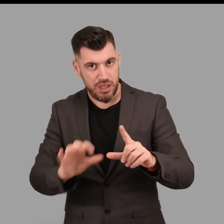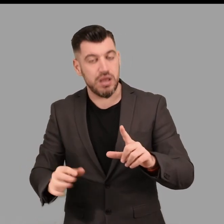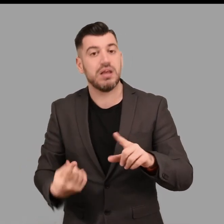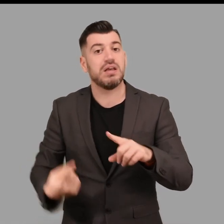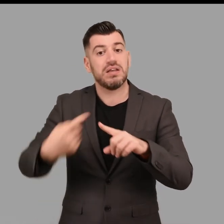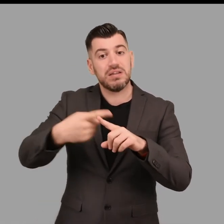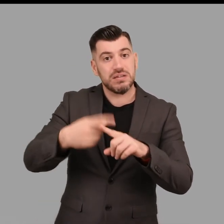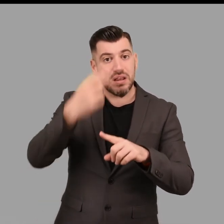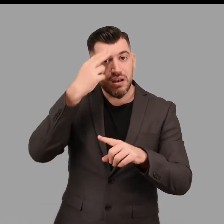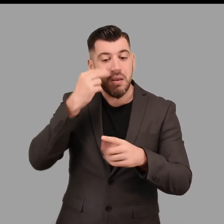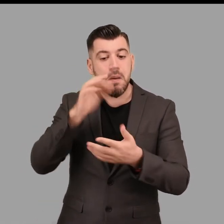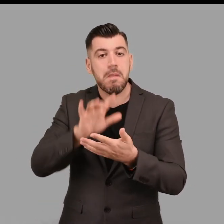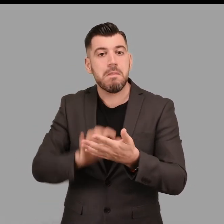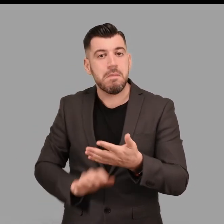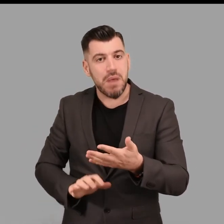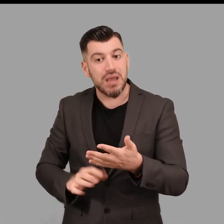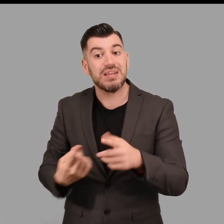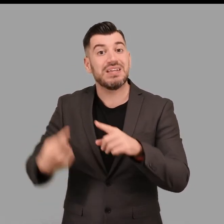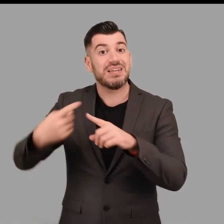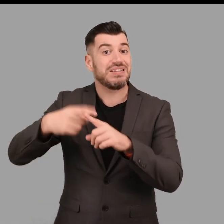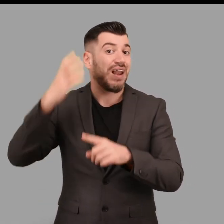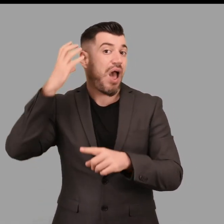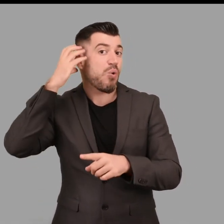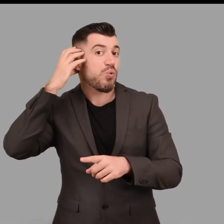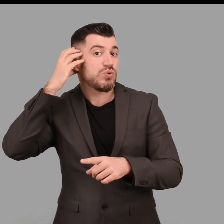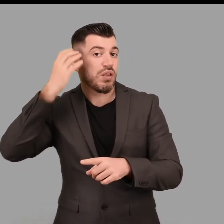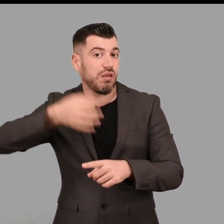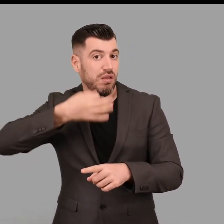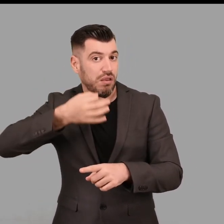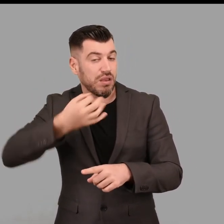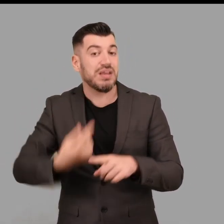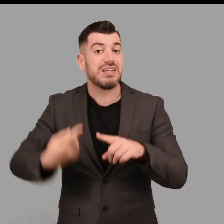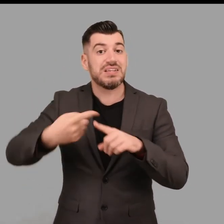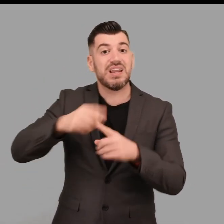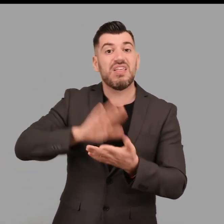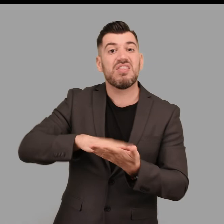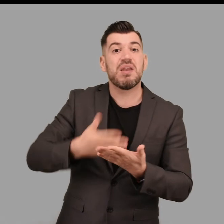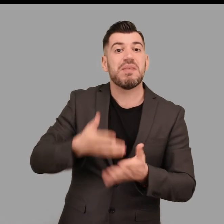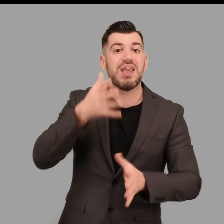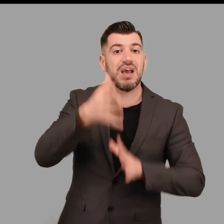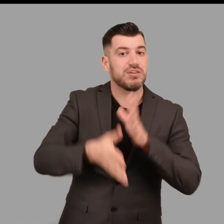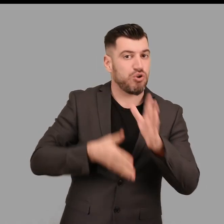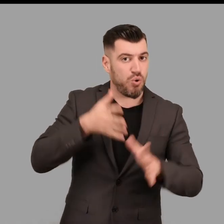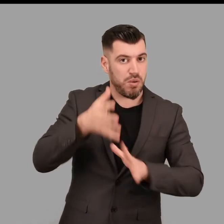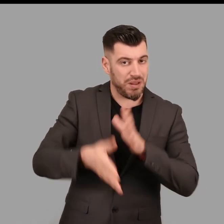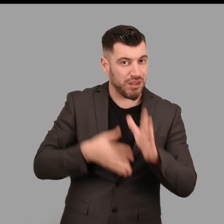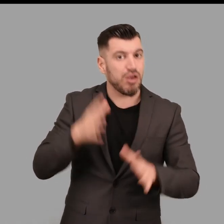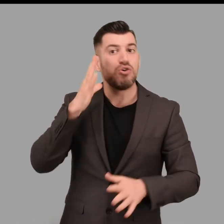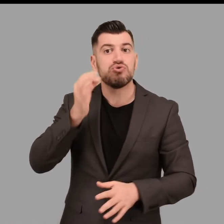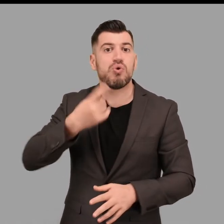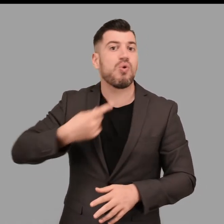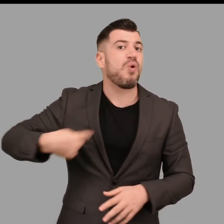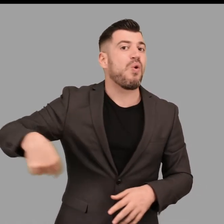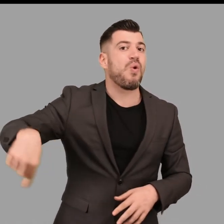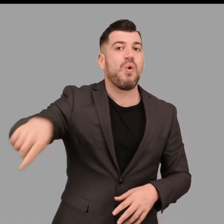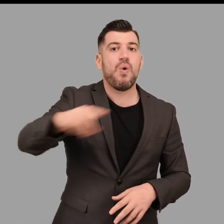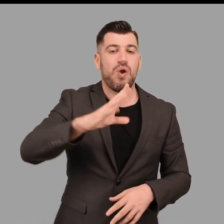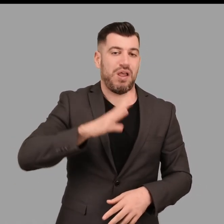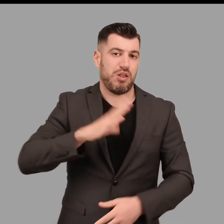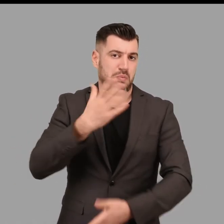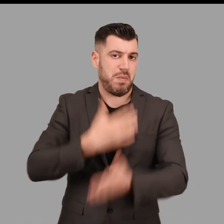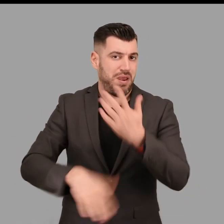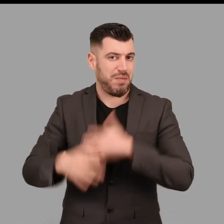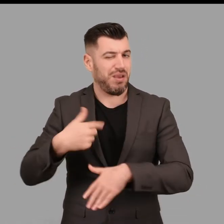γραφή καθώς και από ψηφιακή εφαρμογή που θα διατίθεται στους επισκέπτες και θα περιέχει ακουστική ξενάγηση και βίντεο με διερμηνία στη